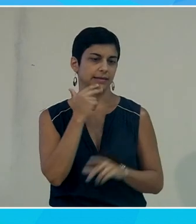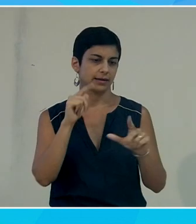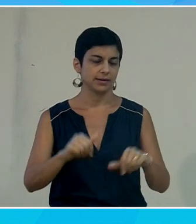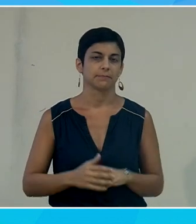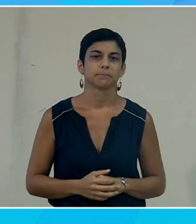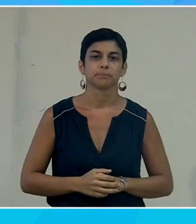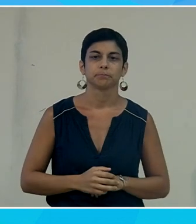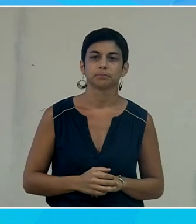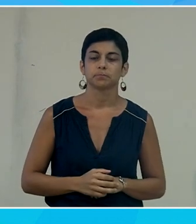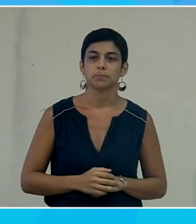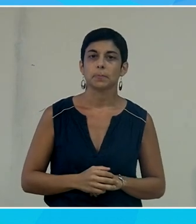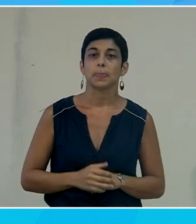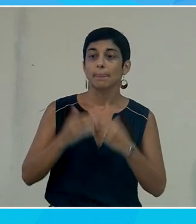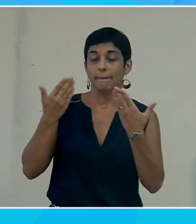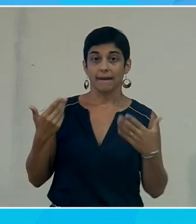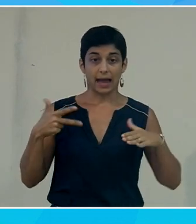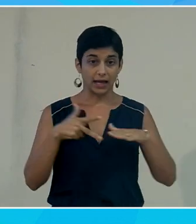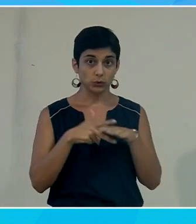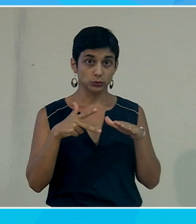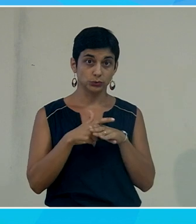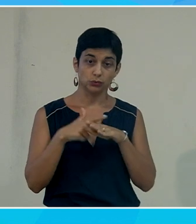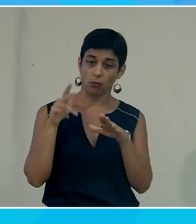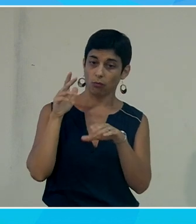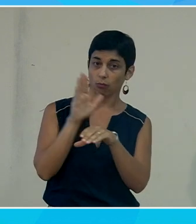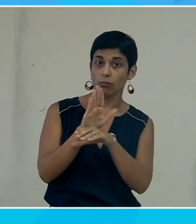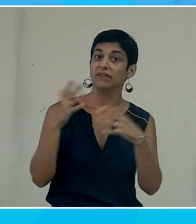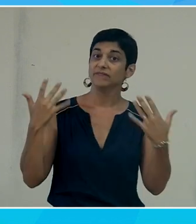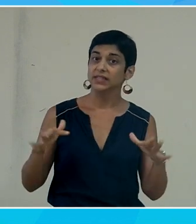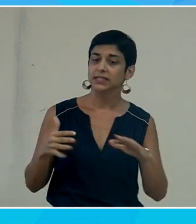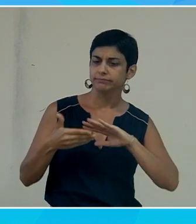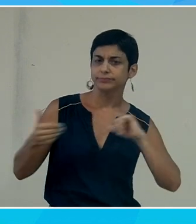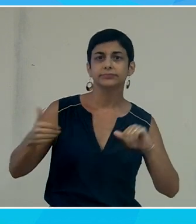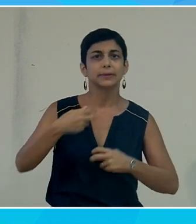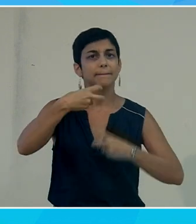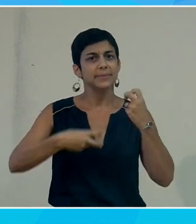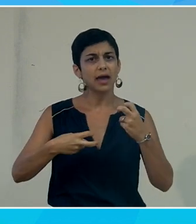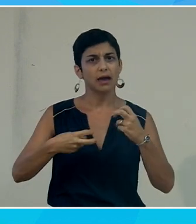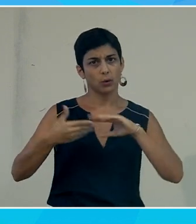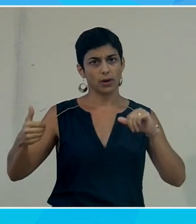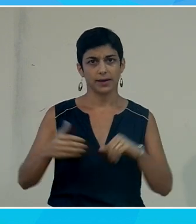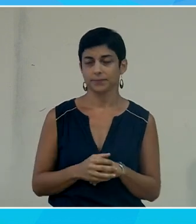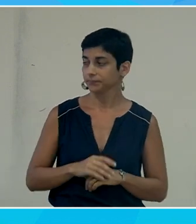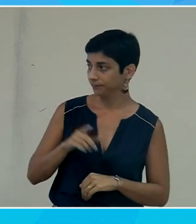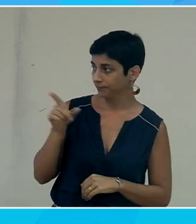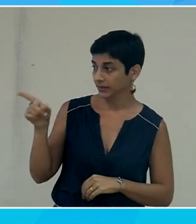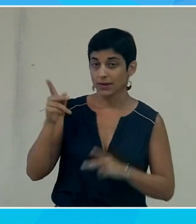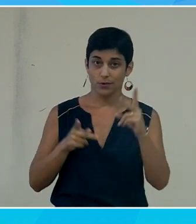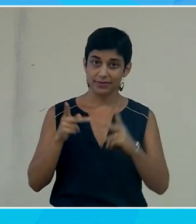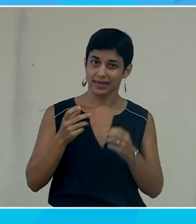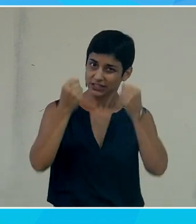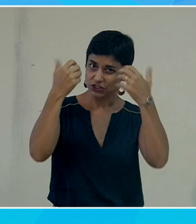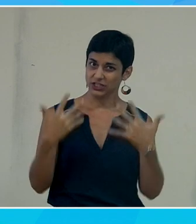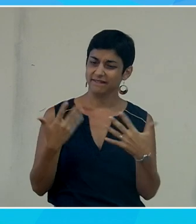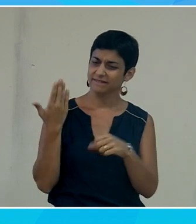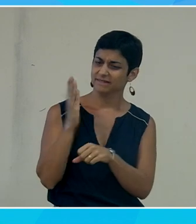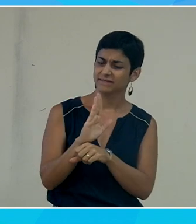Alors, j'ai fini sur cet aspect introduction. Pierre, je vais peut-être te laisser rebondir. Alors, peut-être juste un chiffre, adapter le chiffre que tu